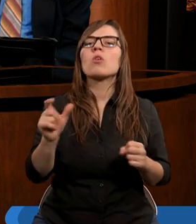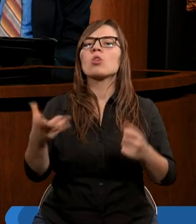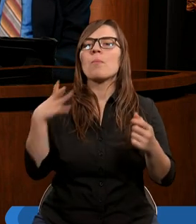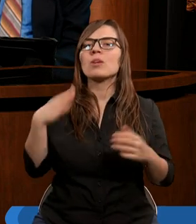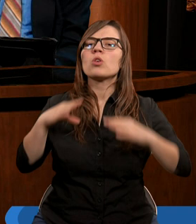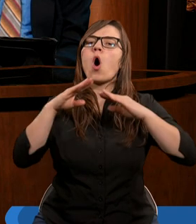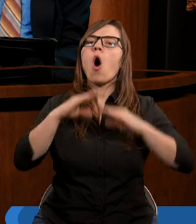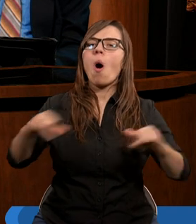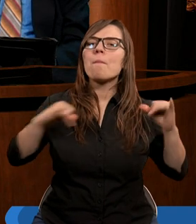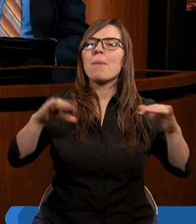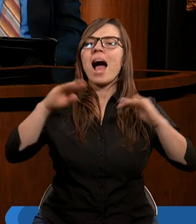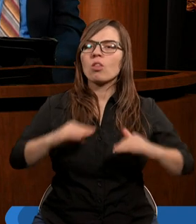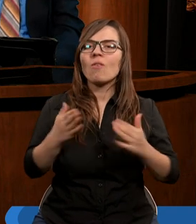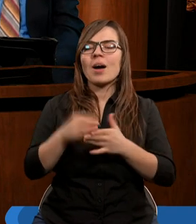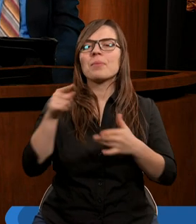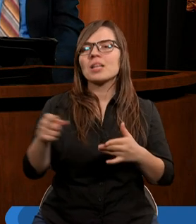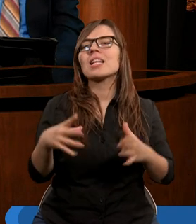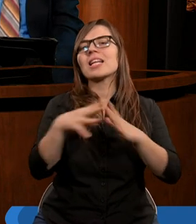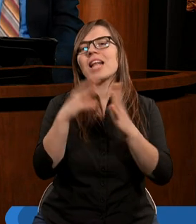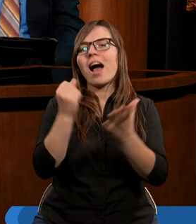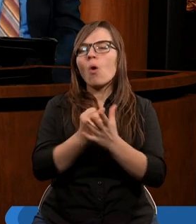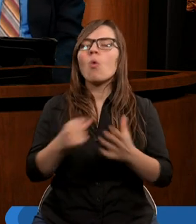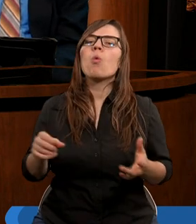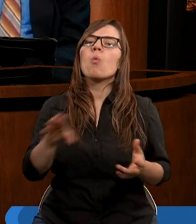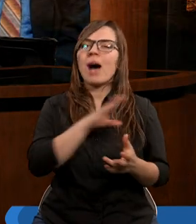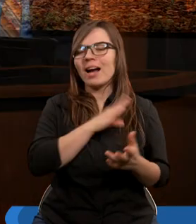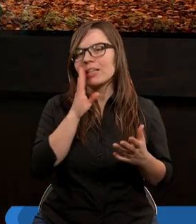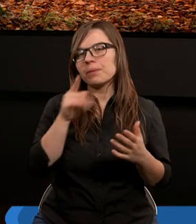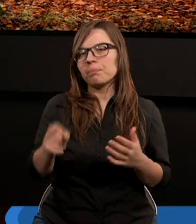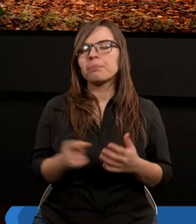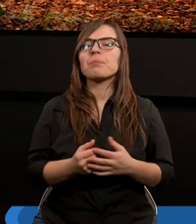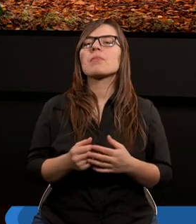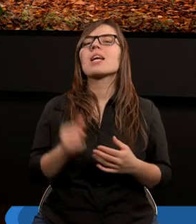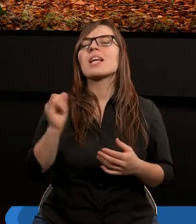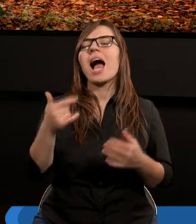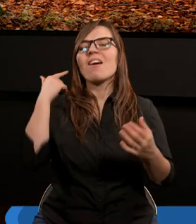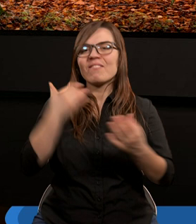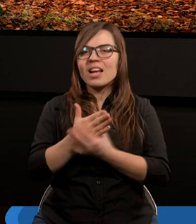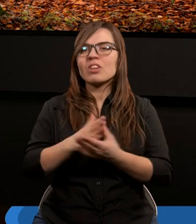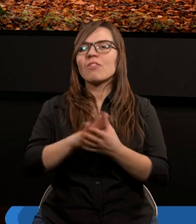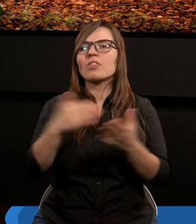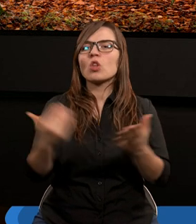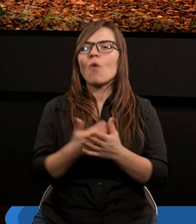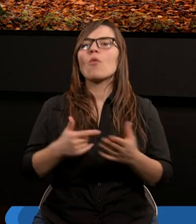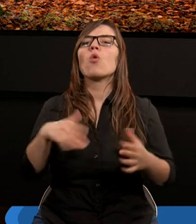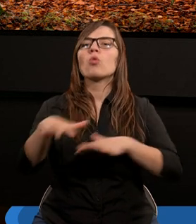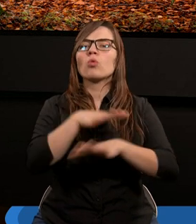byliśmy opanowani. Czyli temu zakonowi umarliśmy. Tak iż służymy w nowości ducha, a nie według